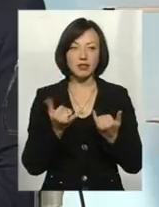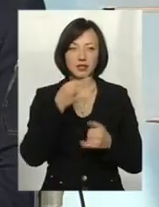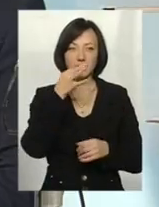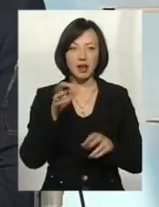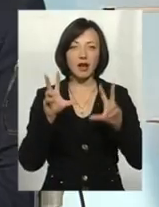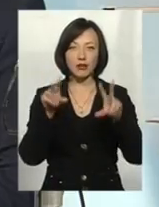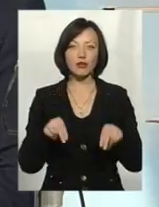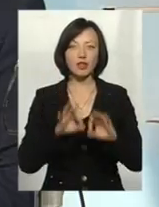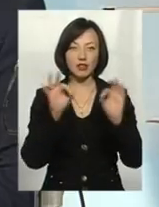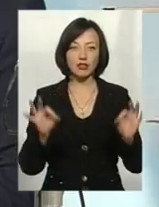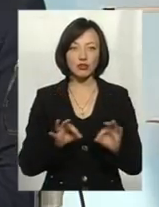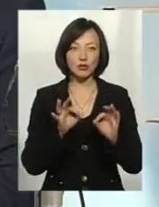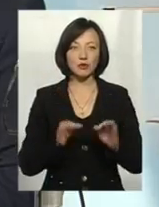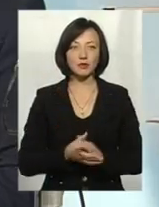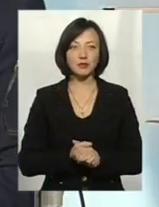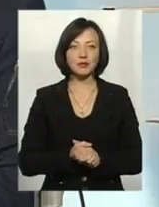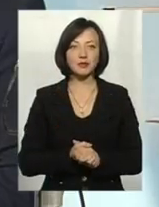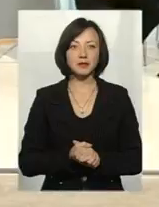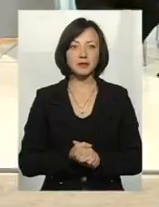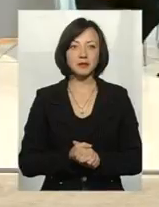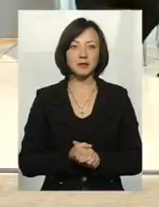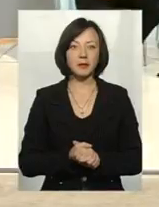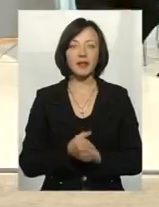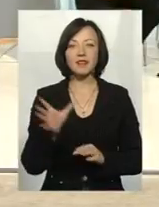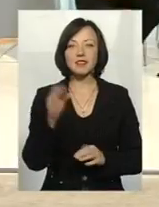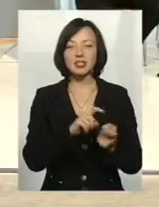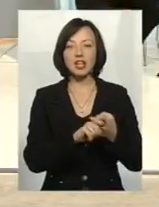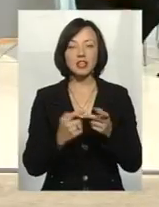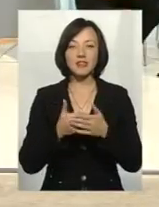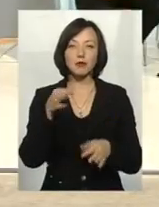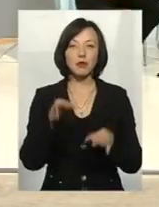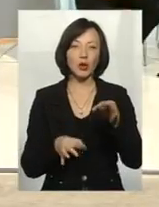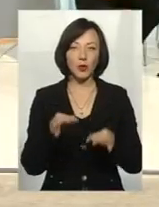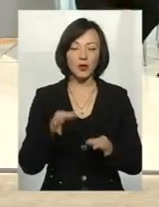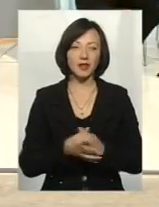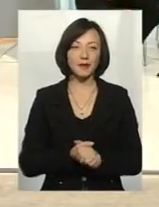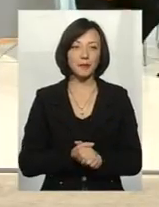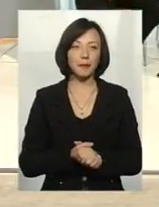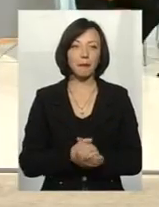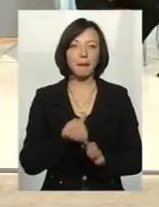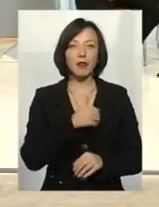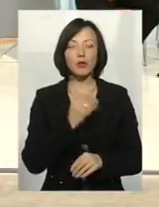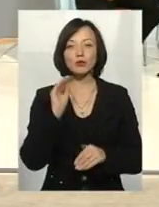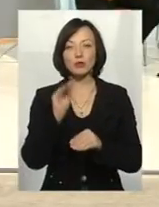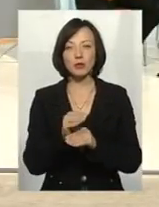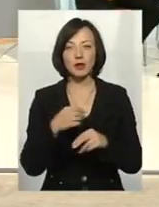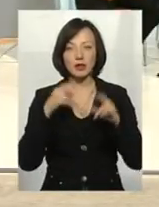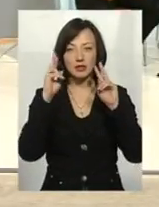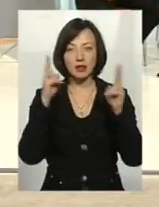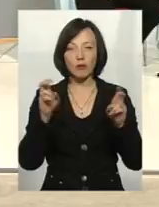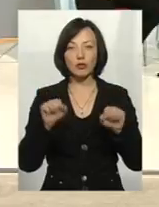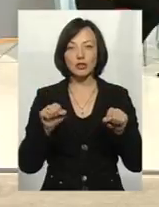гарантувати нічого. Тобто все залежить від матінки природи? Так, я хочу доповнити, якраз, я не знаю,